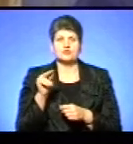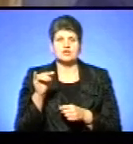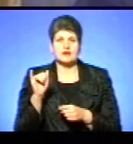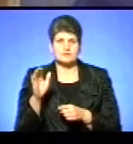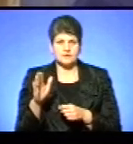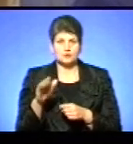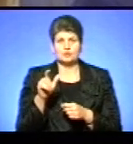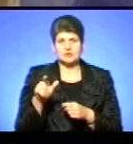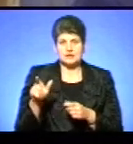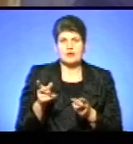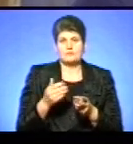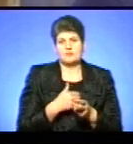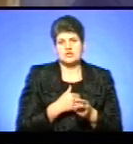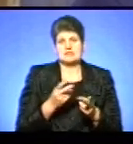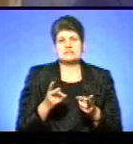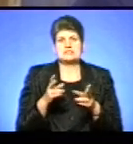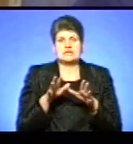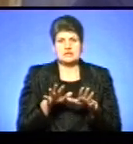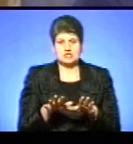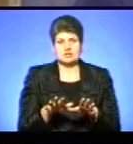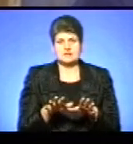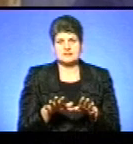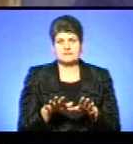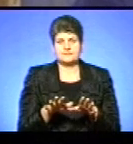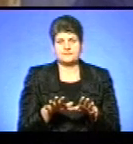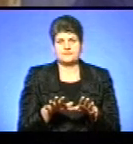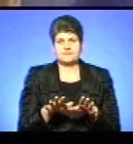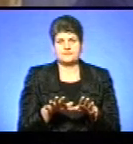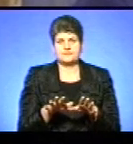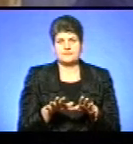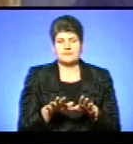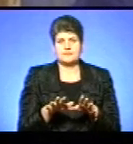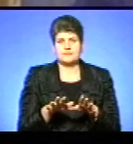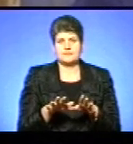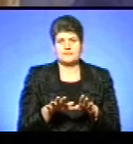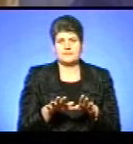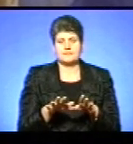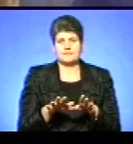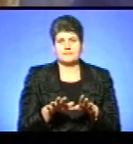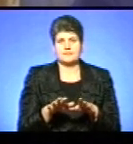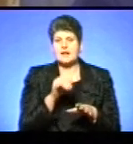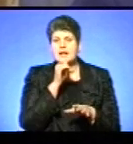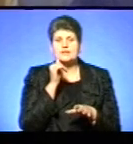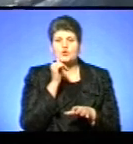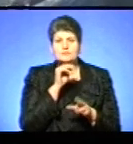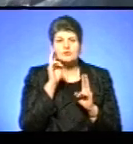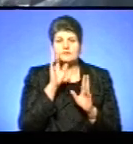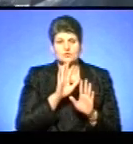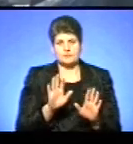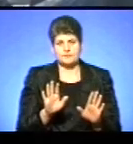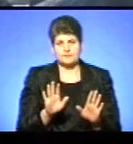людина побажала залишитись анонімною, невідомою.